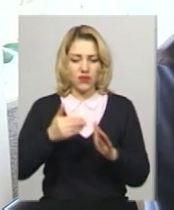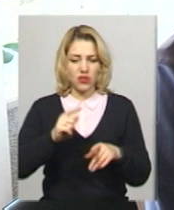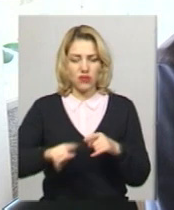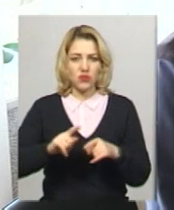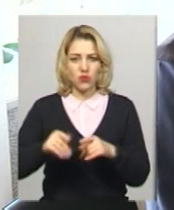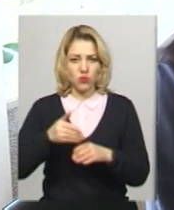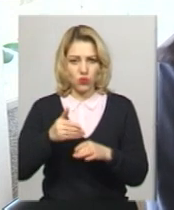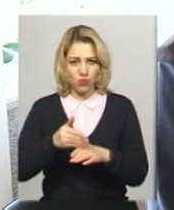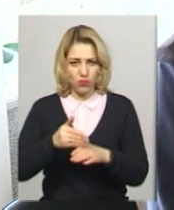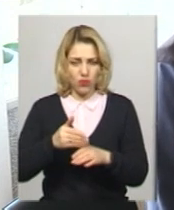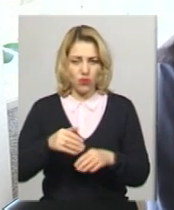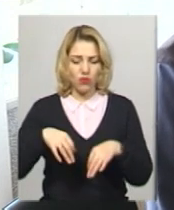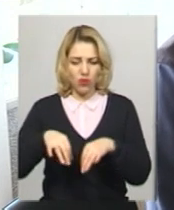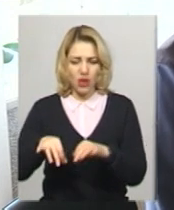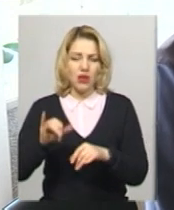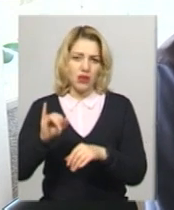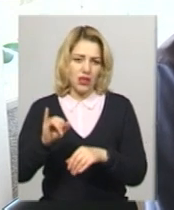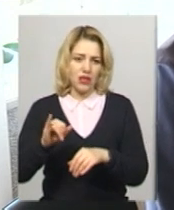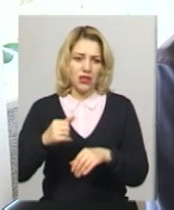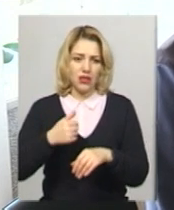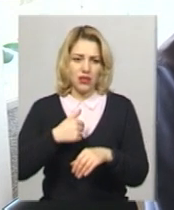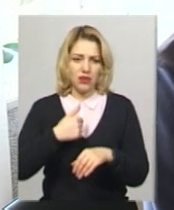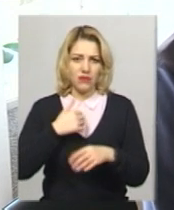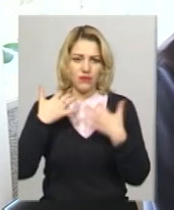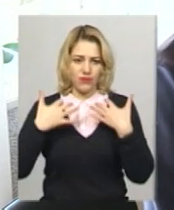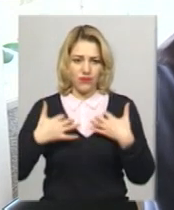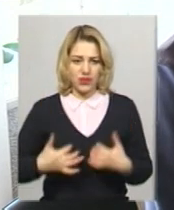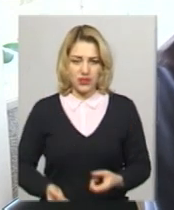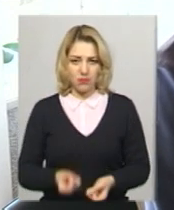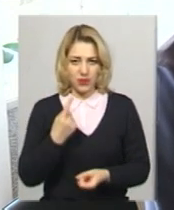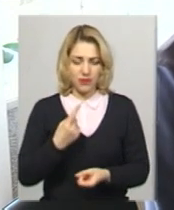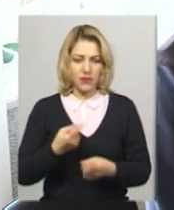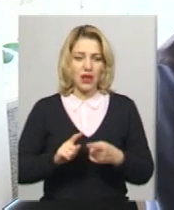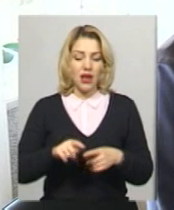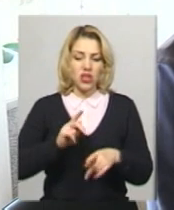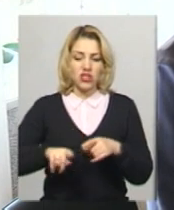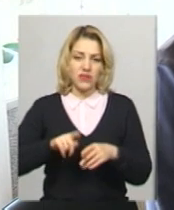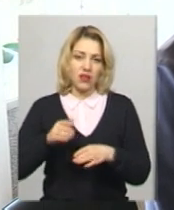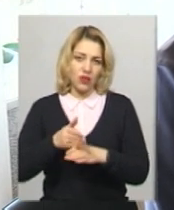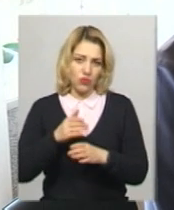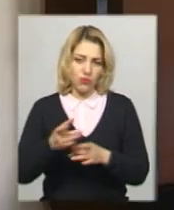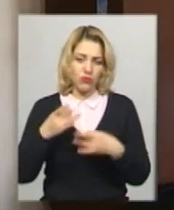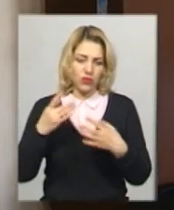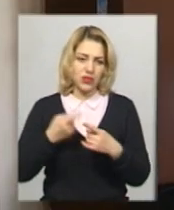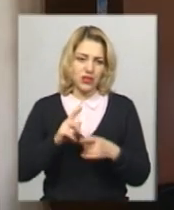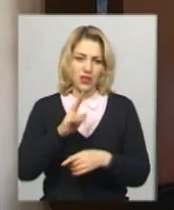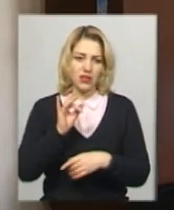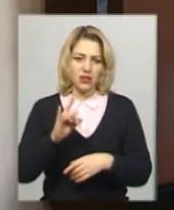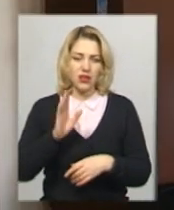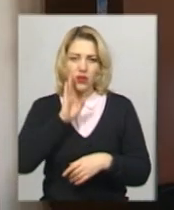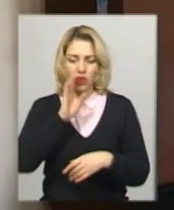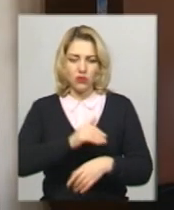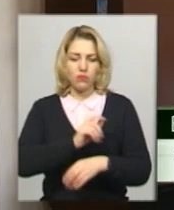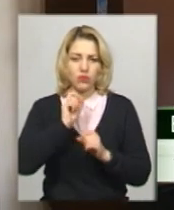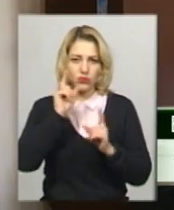і на мені вже почав бути висип. Шутка сказала, що це кір. Рано проснувся,